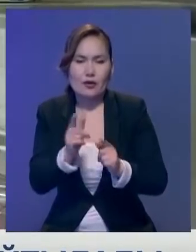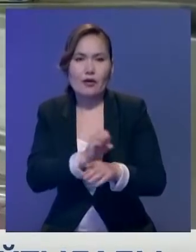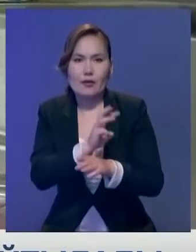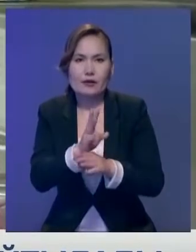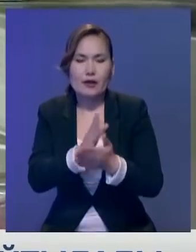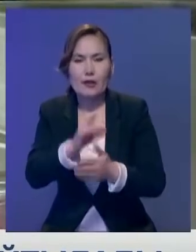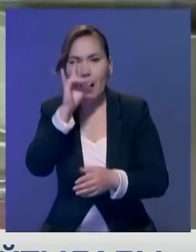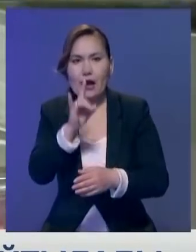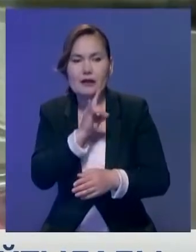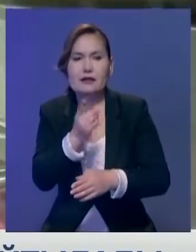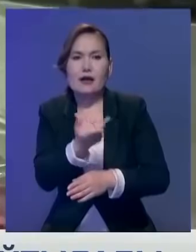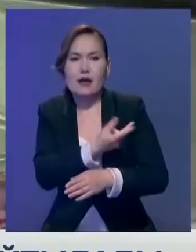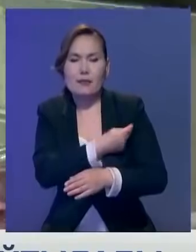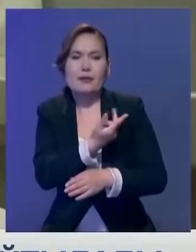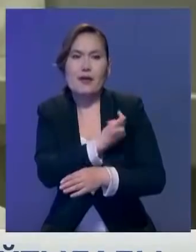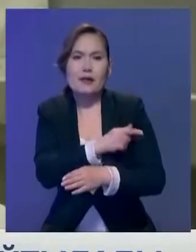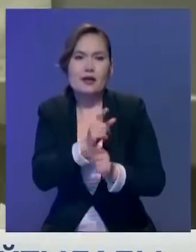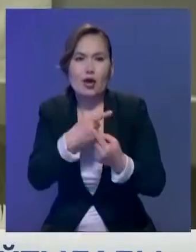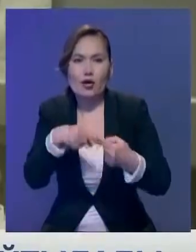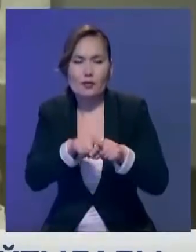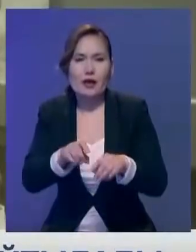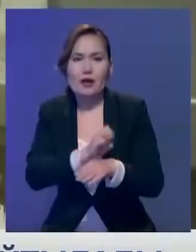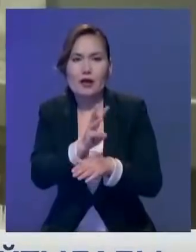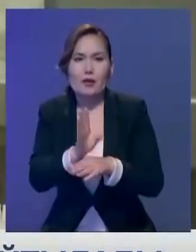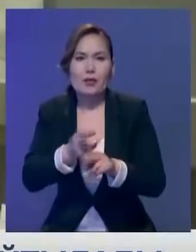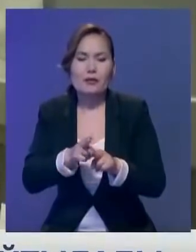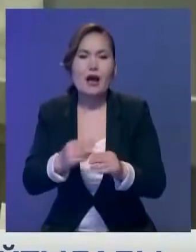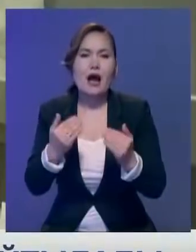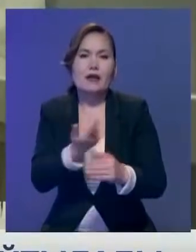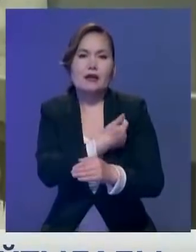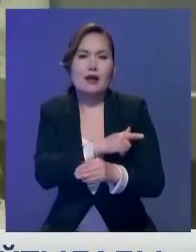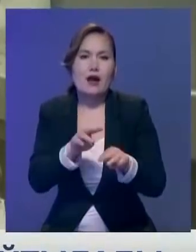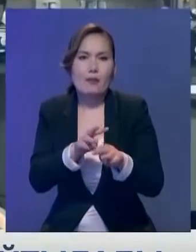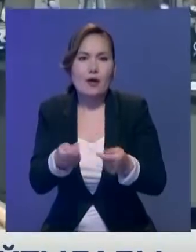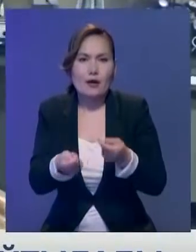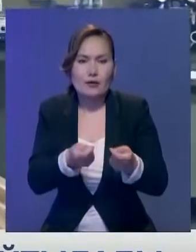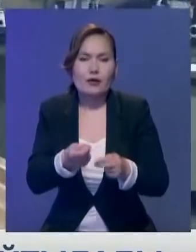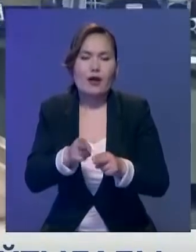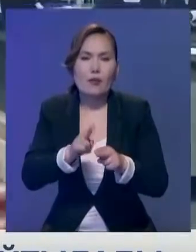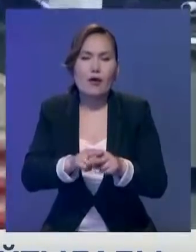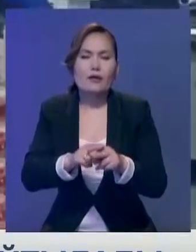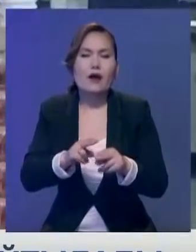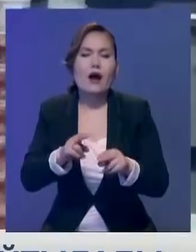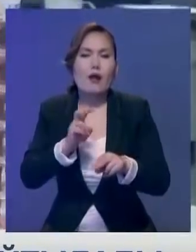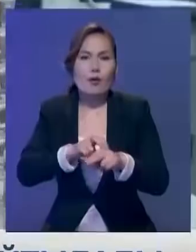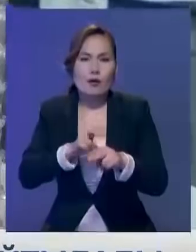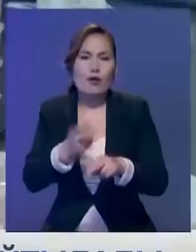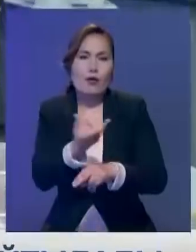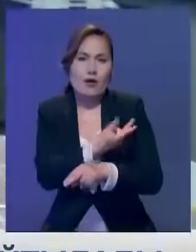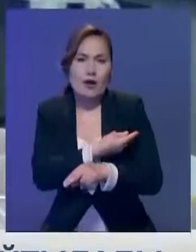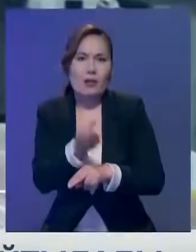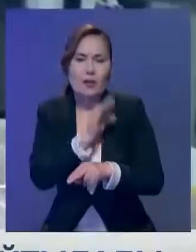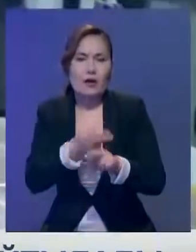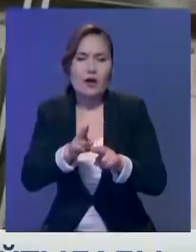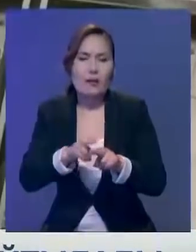Қазақстандық вакцина медициналық үйімдарға жеткізілет. Қазыр денсаулық сақтау үзметкерлері нұсқаулықпен танысуда, яғни екпені егі